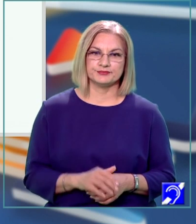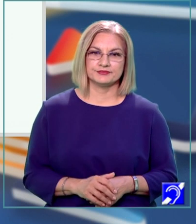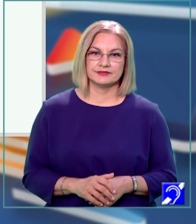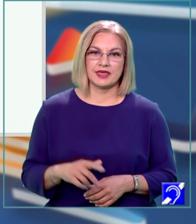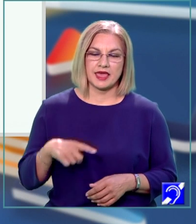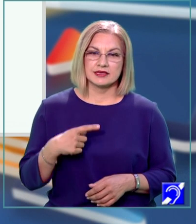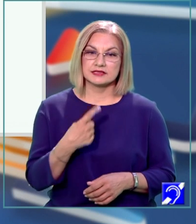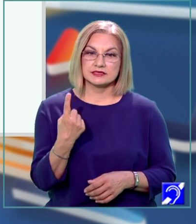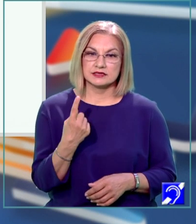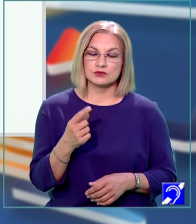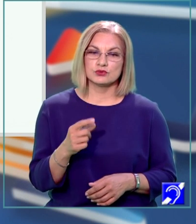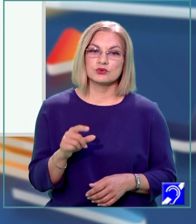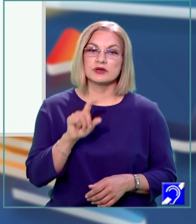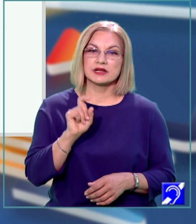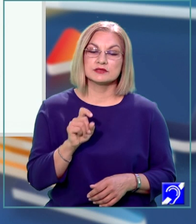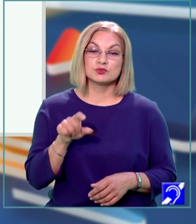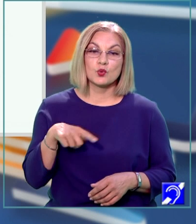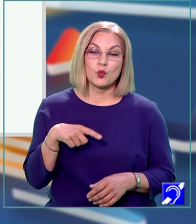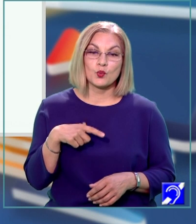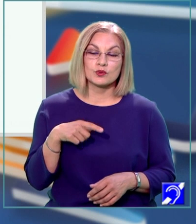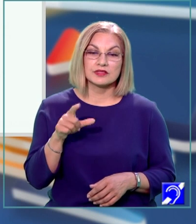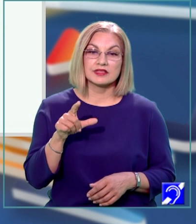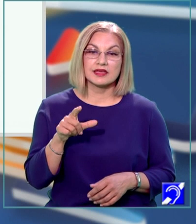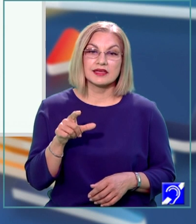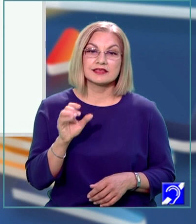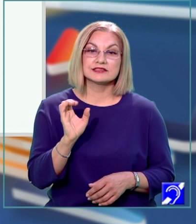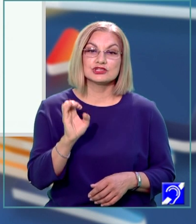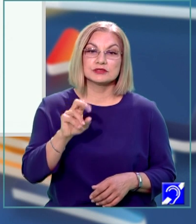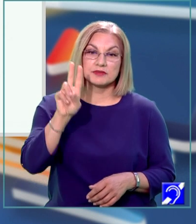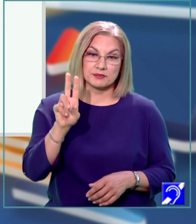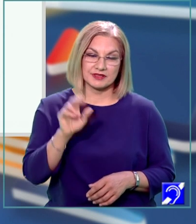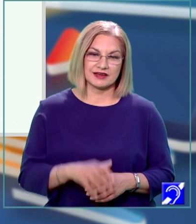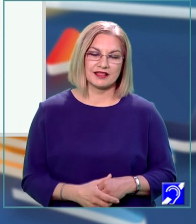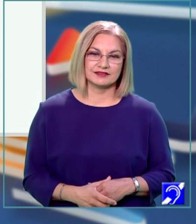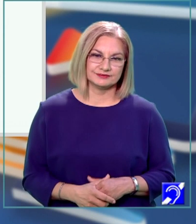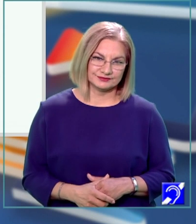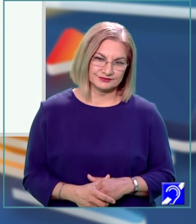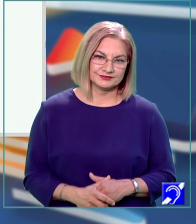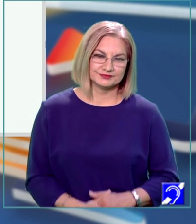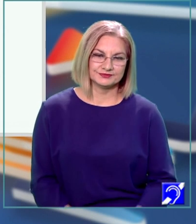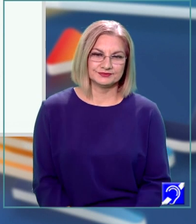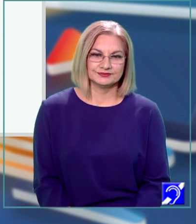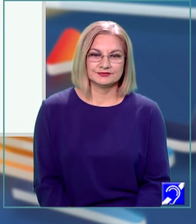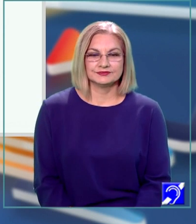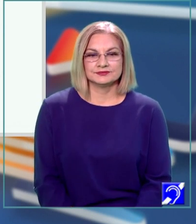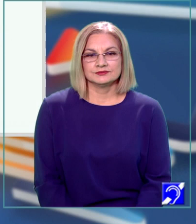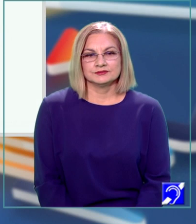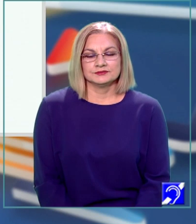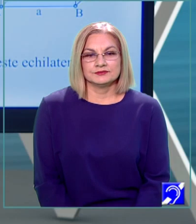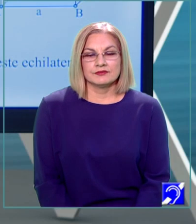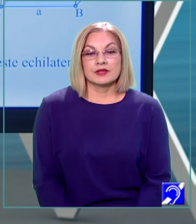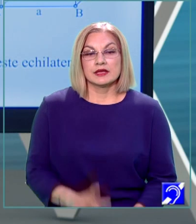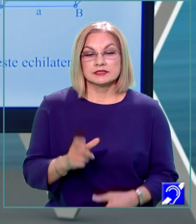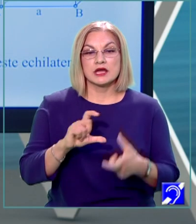răspuns în care se respectă unitatea de măsură pentru suprafețe, adică centimetri pătrați. Fie